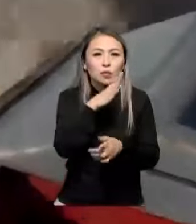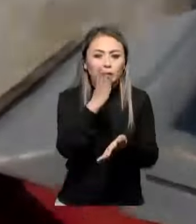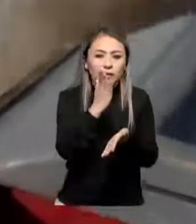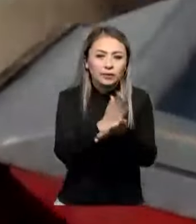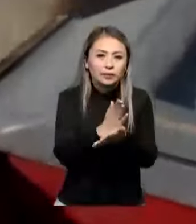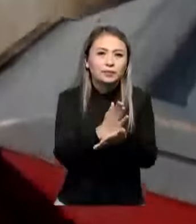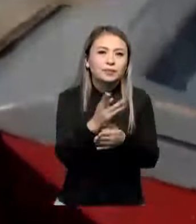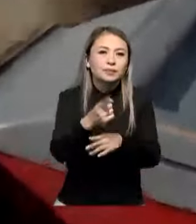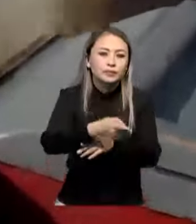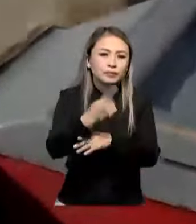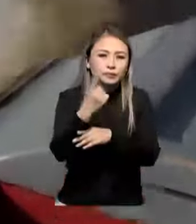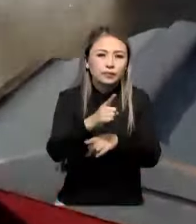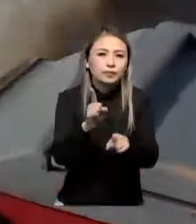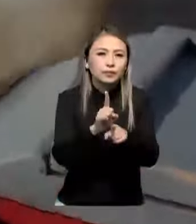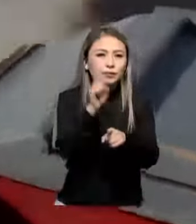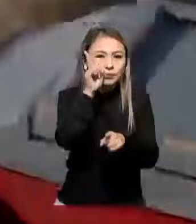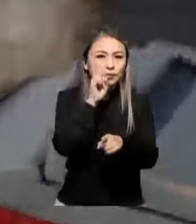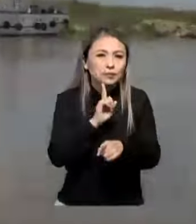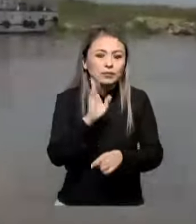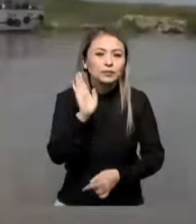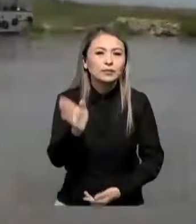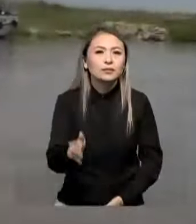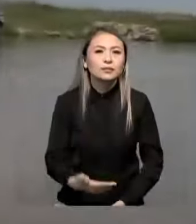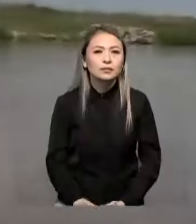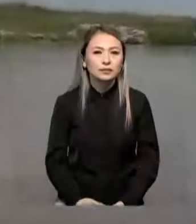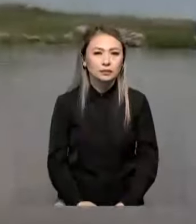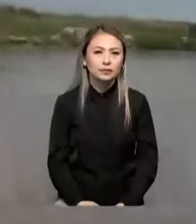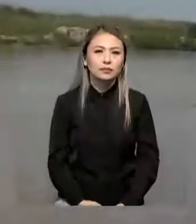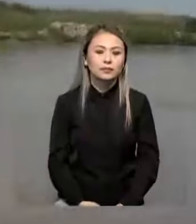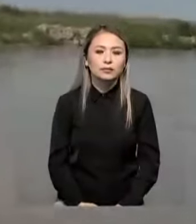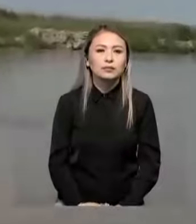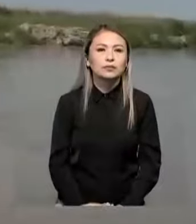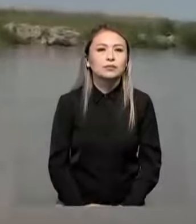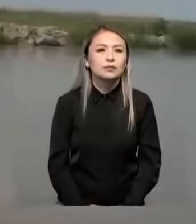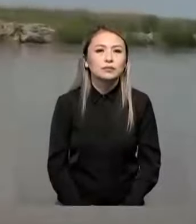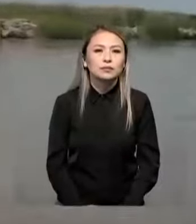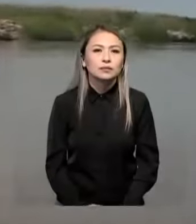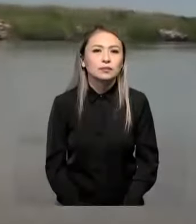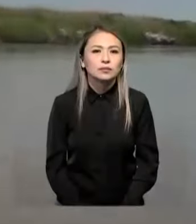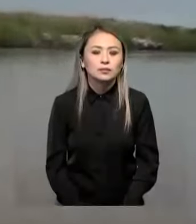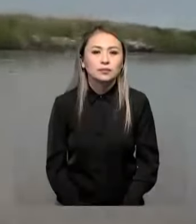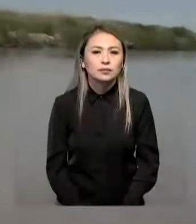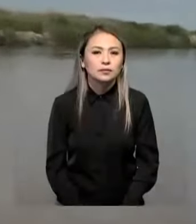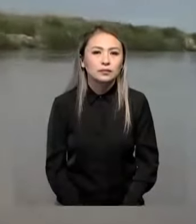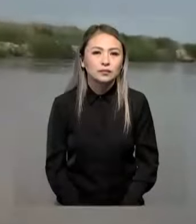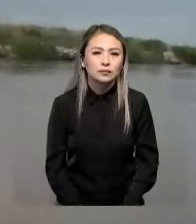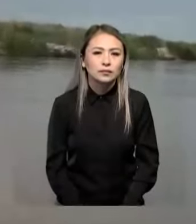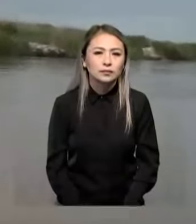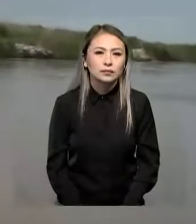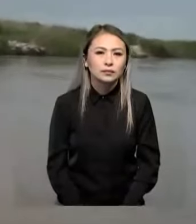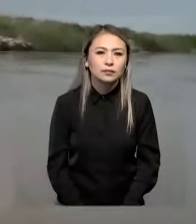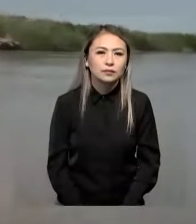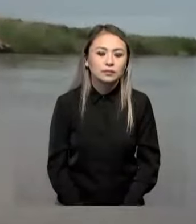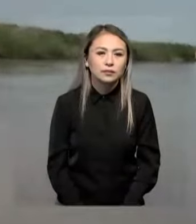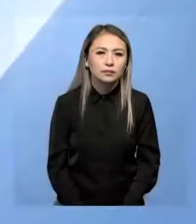балықшыларда ол жалы болмақ. Асыланбек шығырам антай мәтеніп жандосы рахмет түлін 24 кезет атырау.